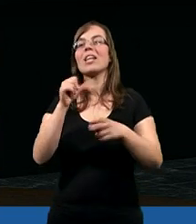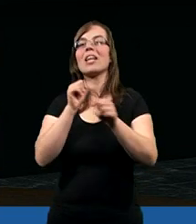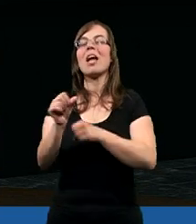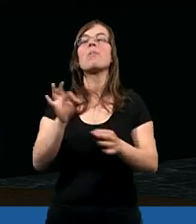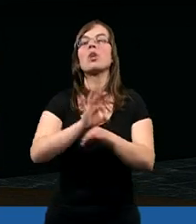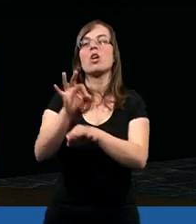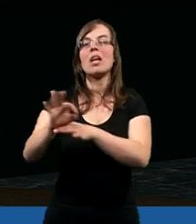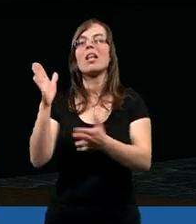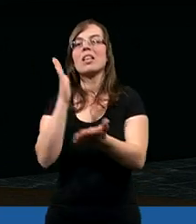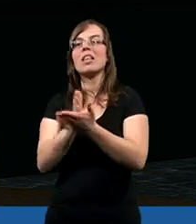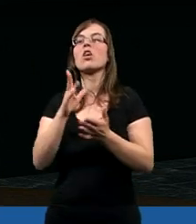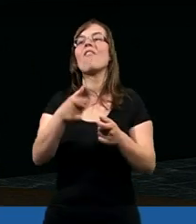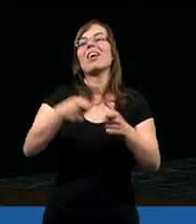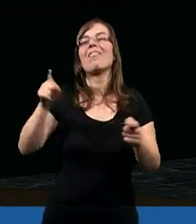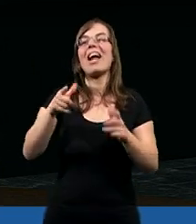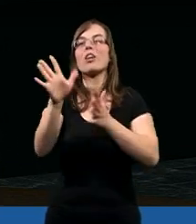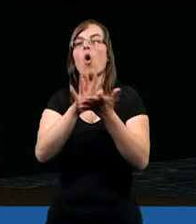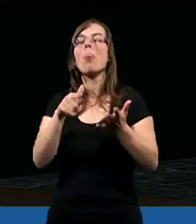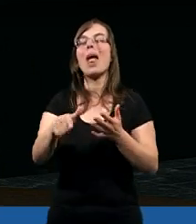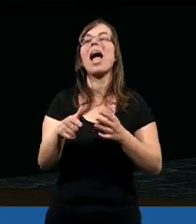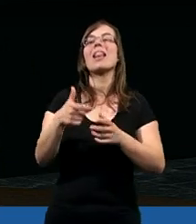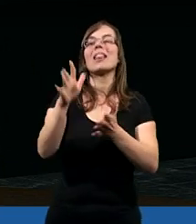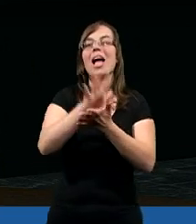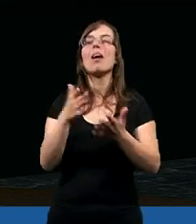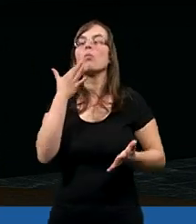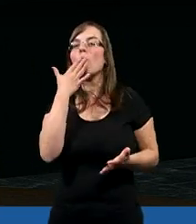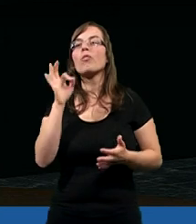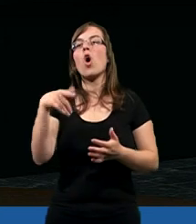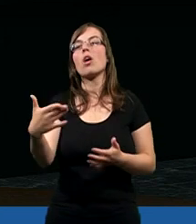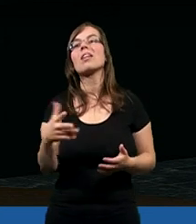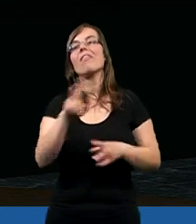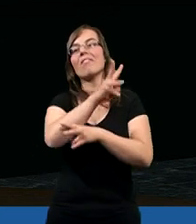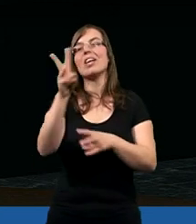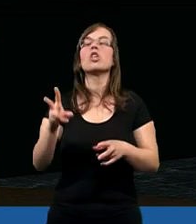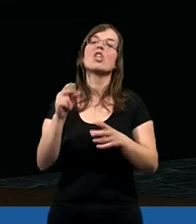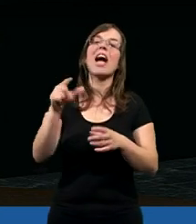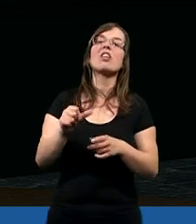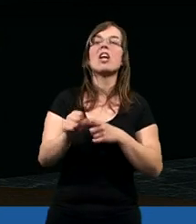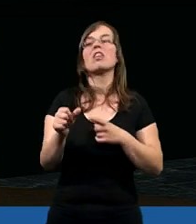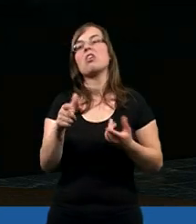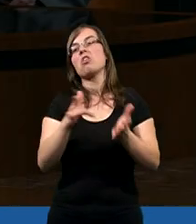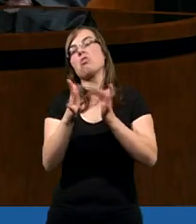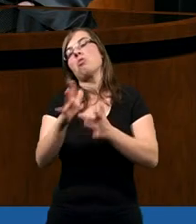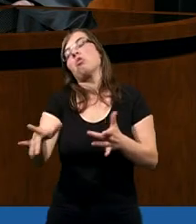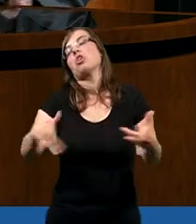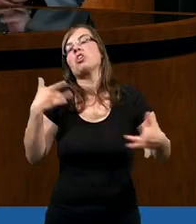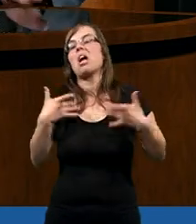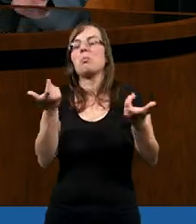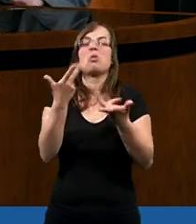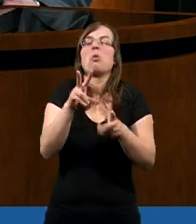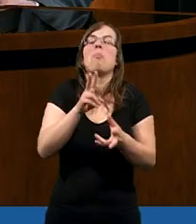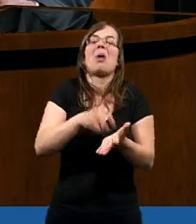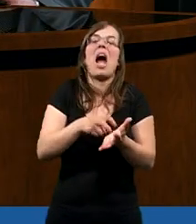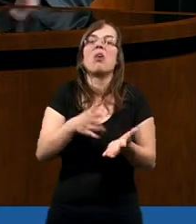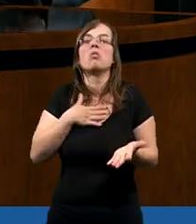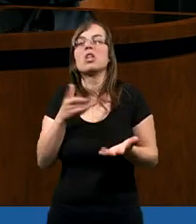gdzie nie jesteśmy prześladowani, tylko wyrwany z kontekstu ten tekst by mówił o tym, że wy też cierpicie, bo jak Chrystus cierpiał, to wy cierpicie. I dzisiaj